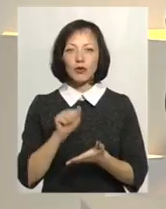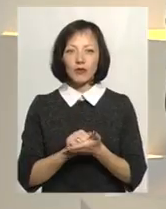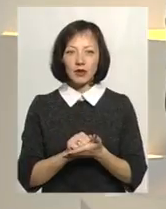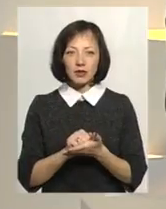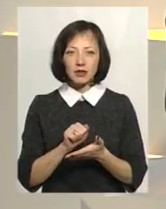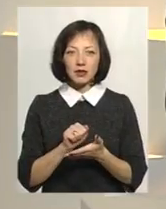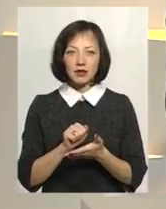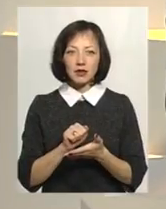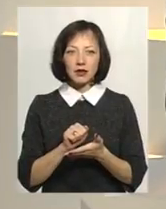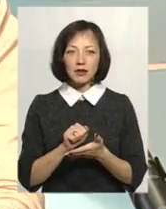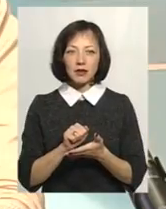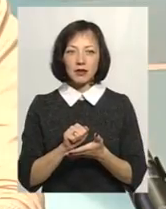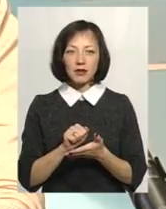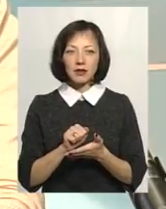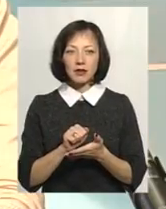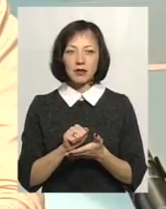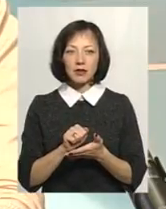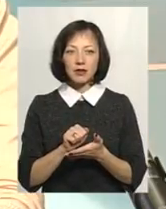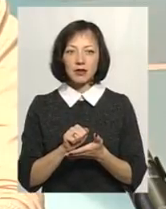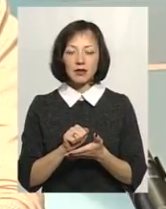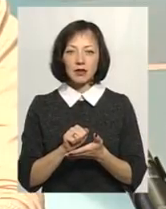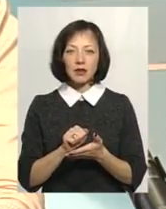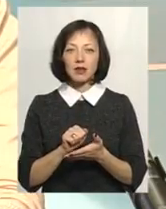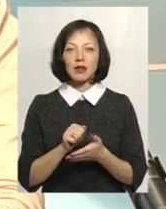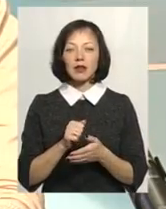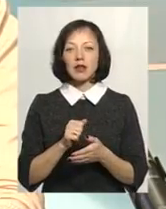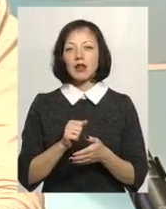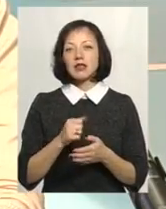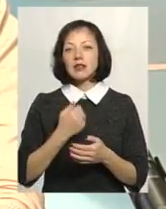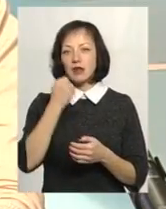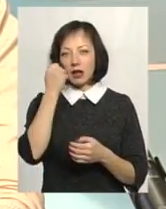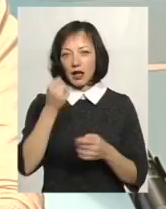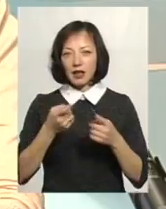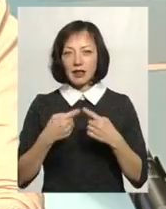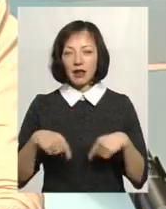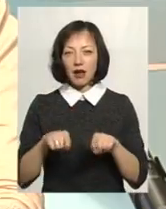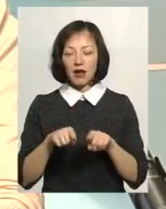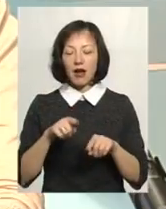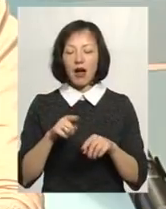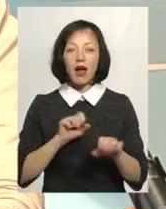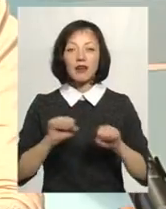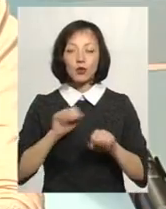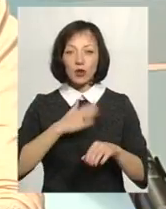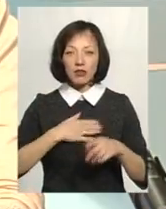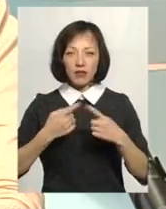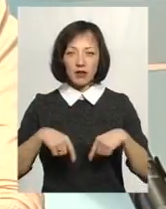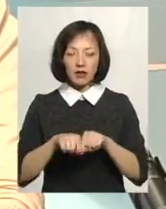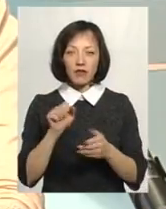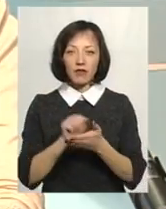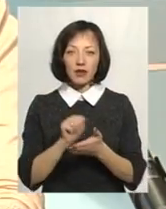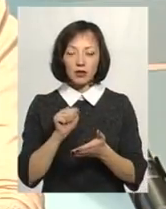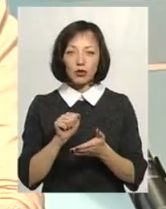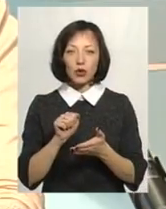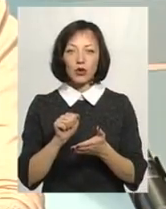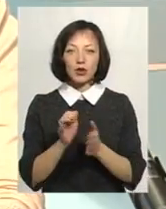завдяки декану нашого факультету початкової освіти та філології, було видано, і також співорганізаторами